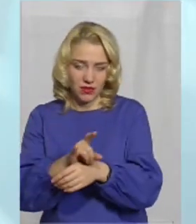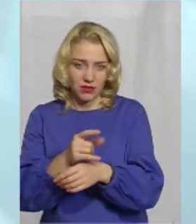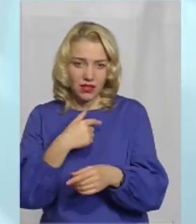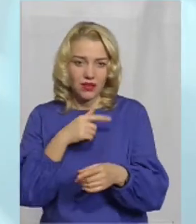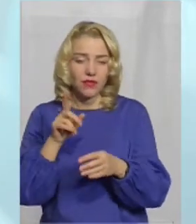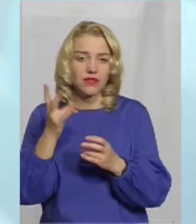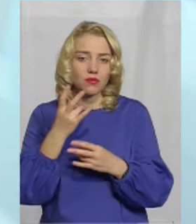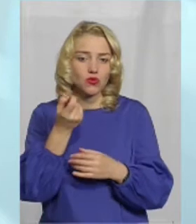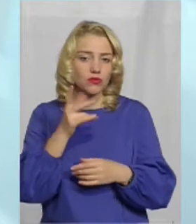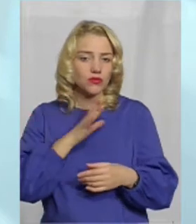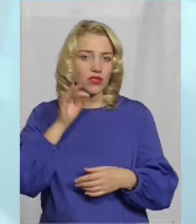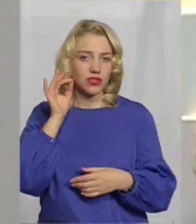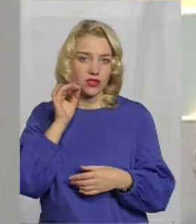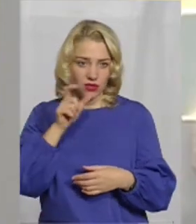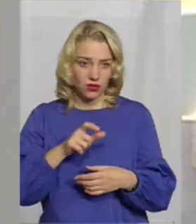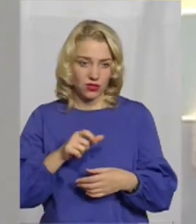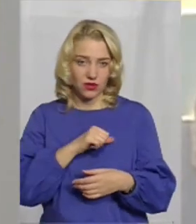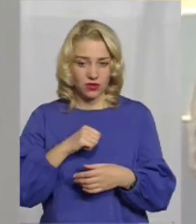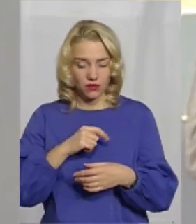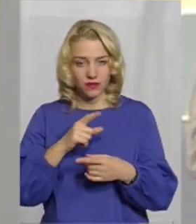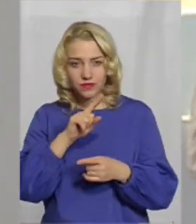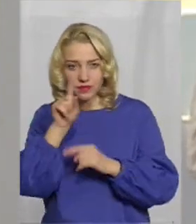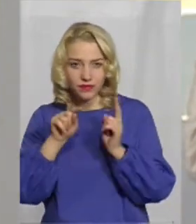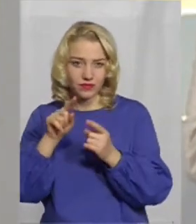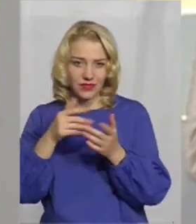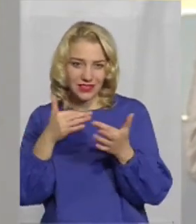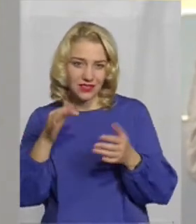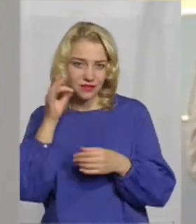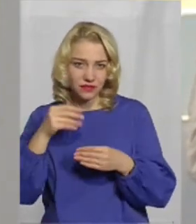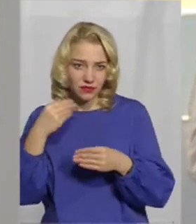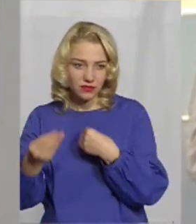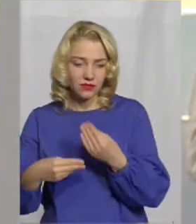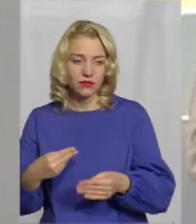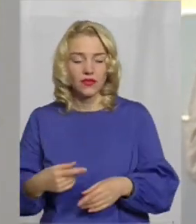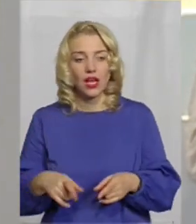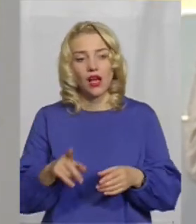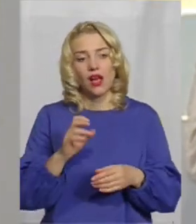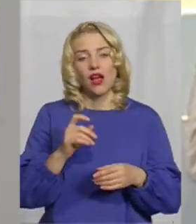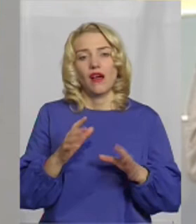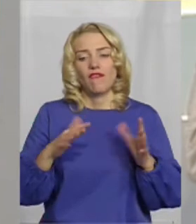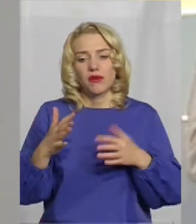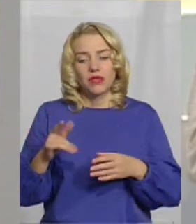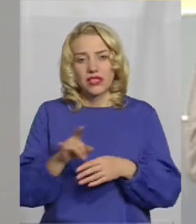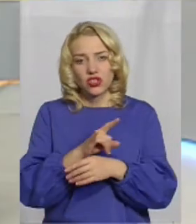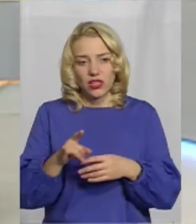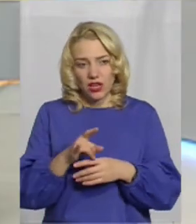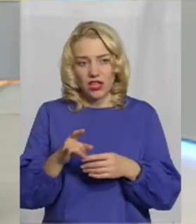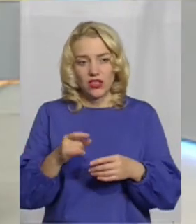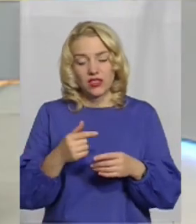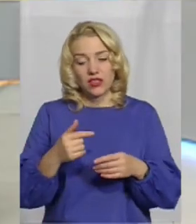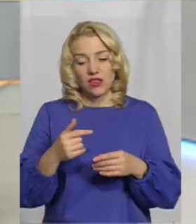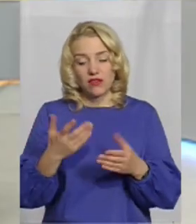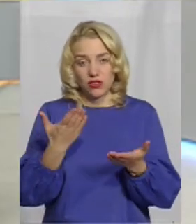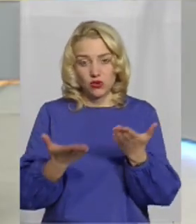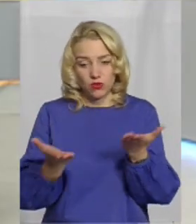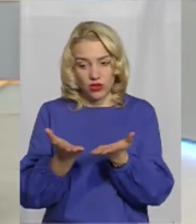щоб не стати жертвою шахраїв. А от понад 500 випадків шахрайства у нашій області порівня з минулим роком. Це більше чи менше?